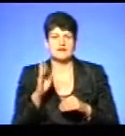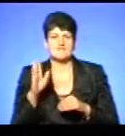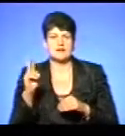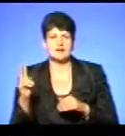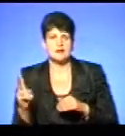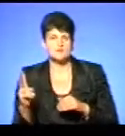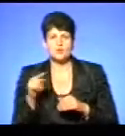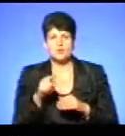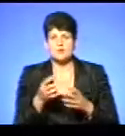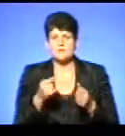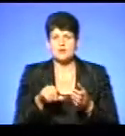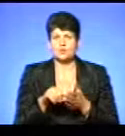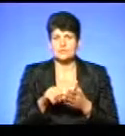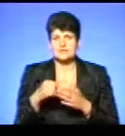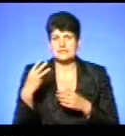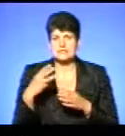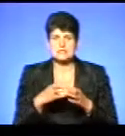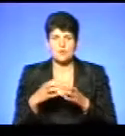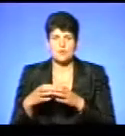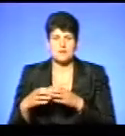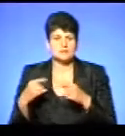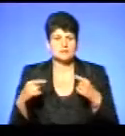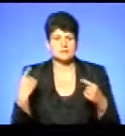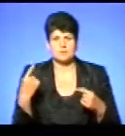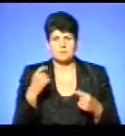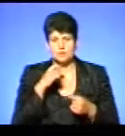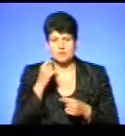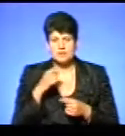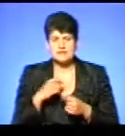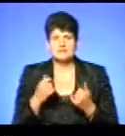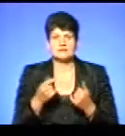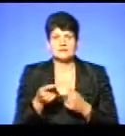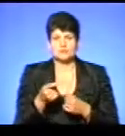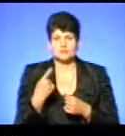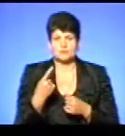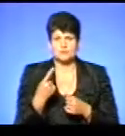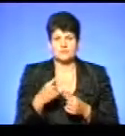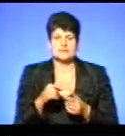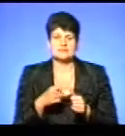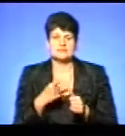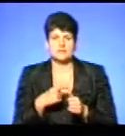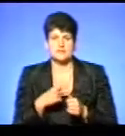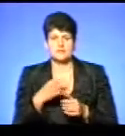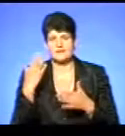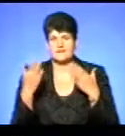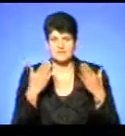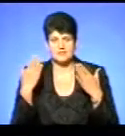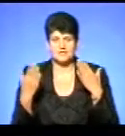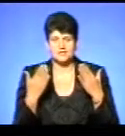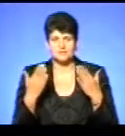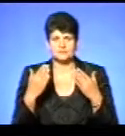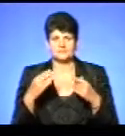У ньому беруть участь понад 30 команд з різних областей України. Від Тернопільщини за звання найвеселішої і